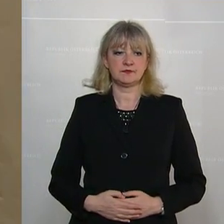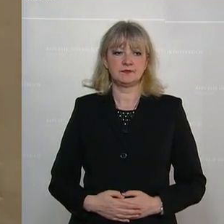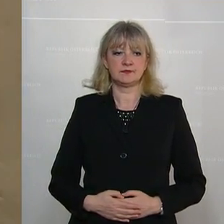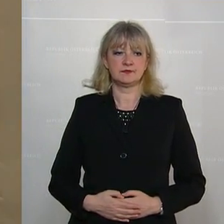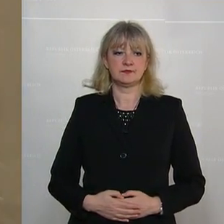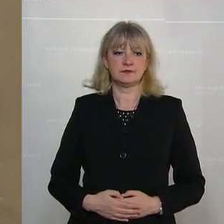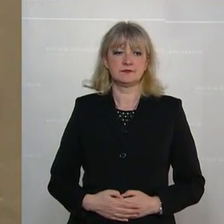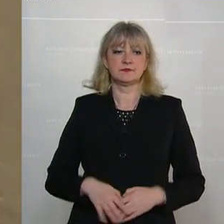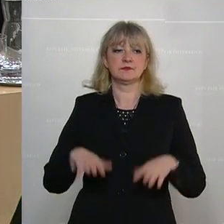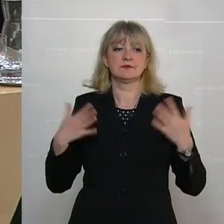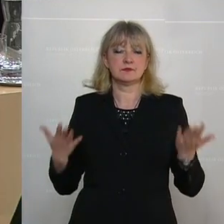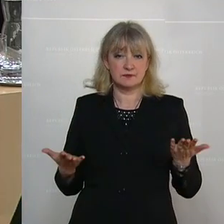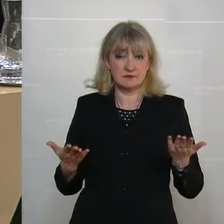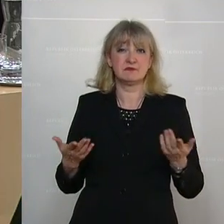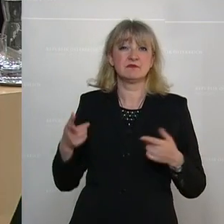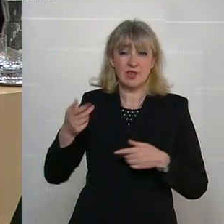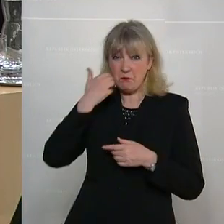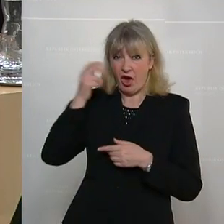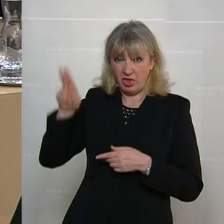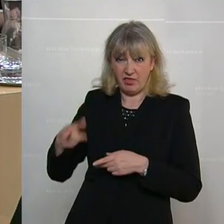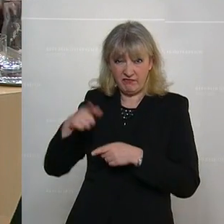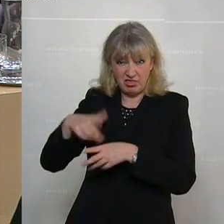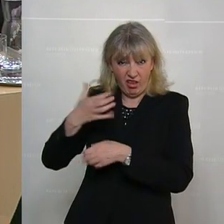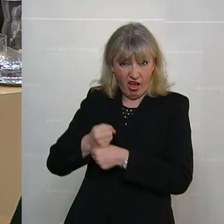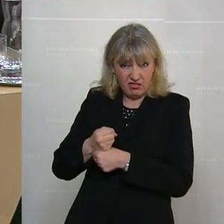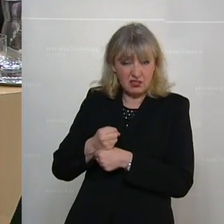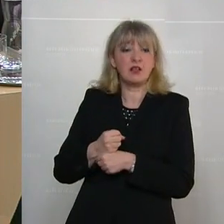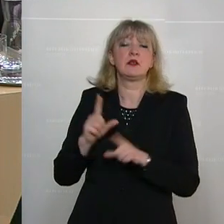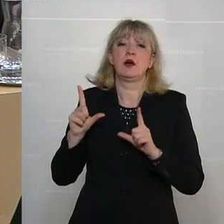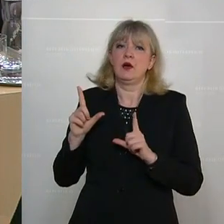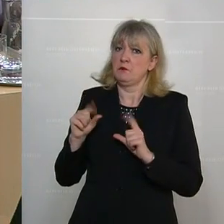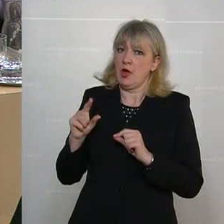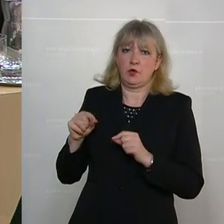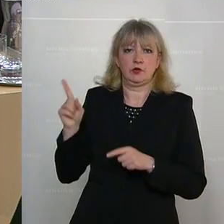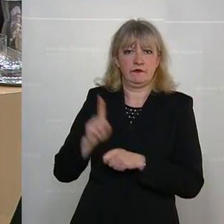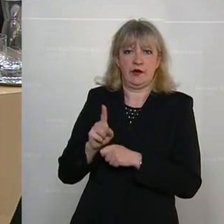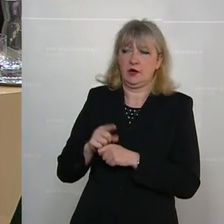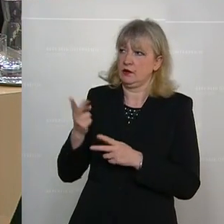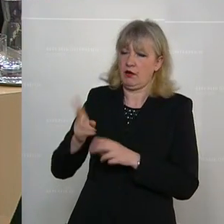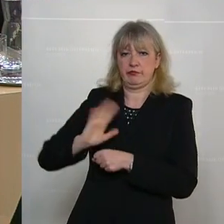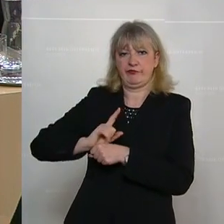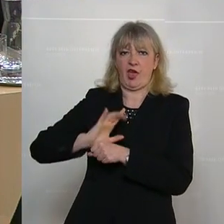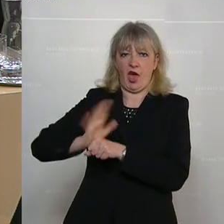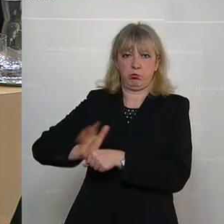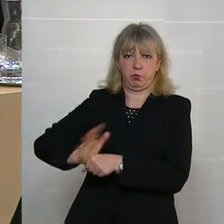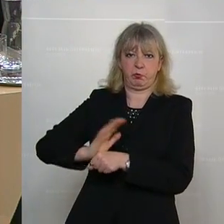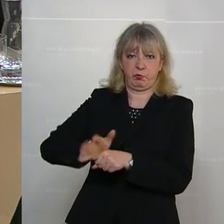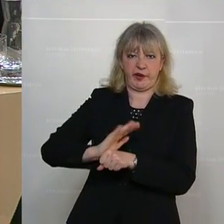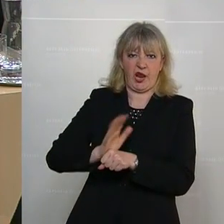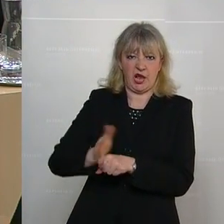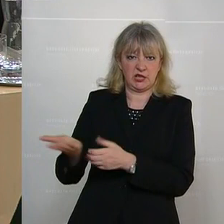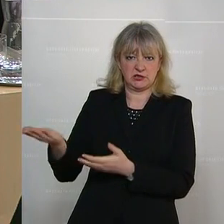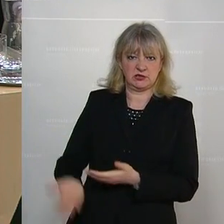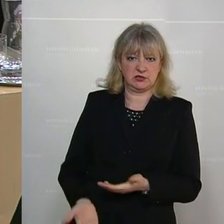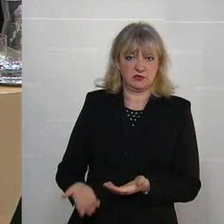Und jedes Halten dieses Mannes macht diesen Staatsmann erpressbar. Das wissen wir. Und